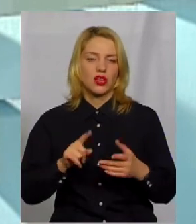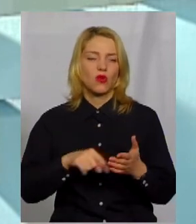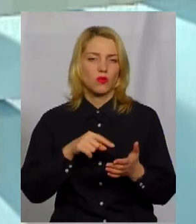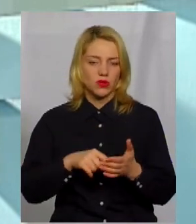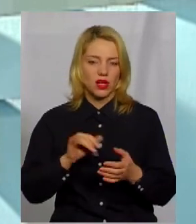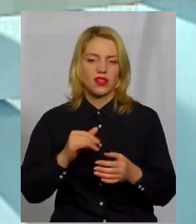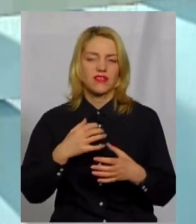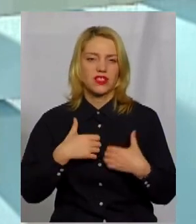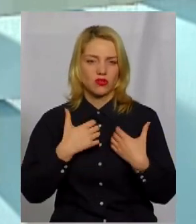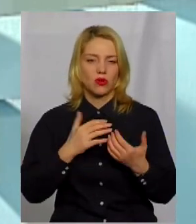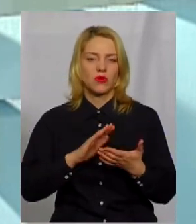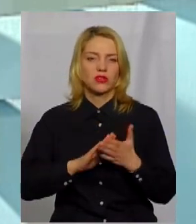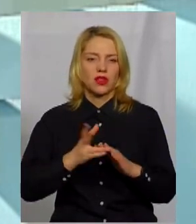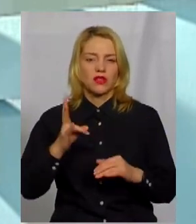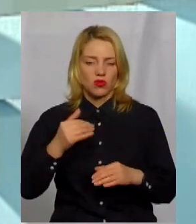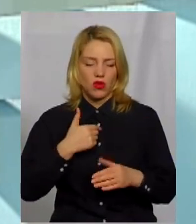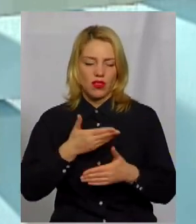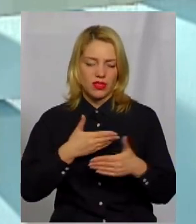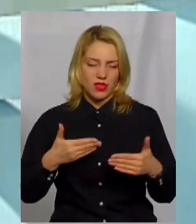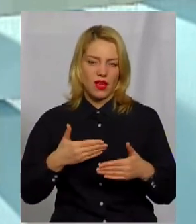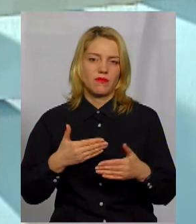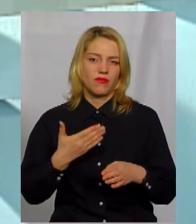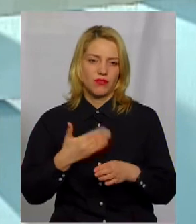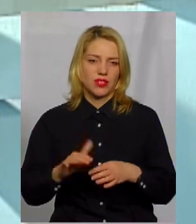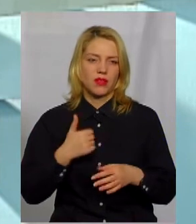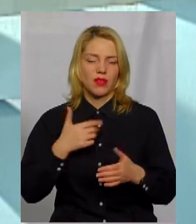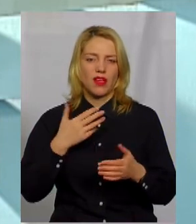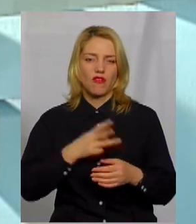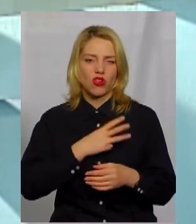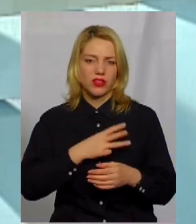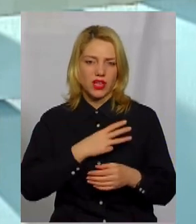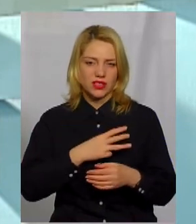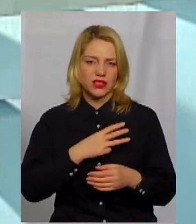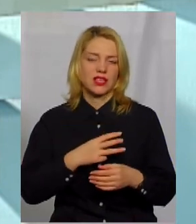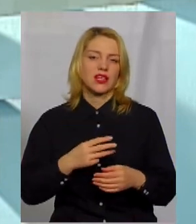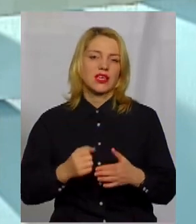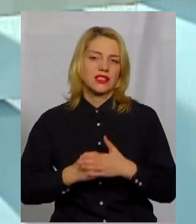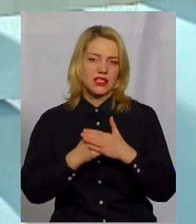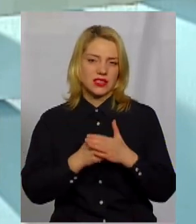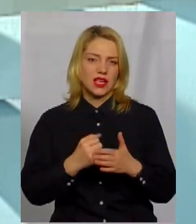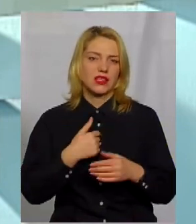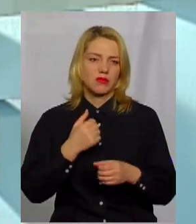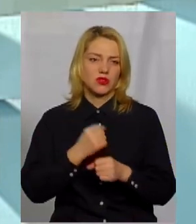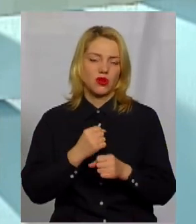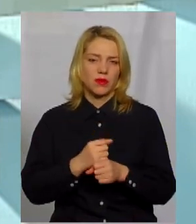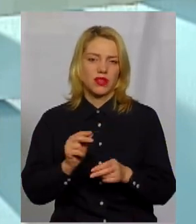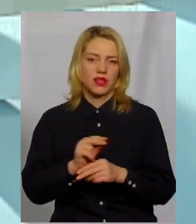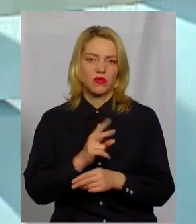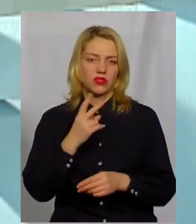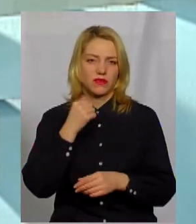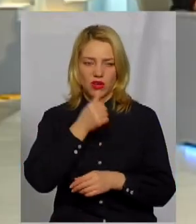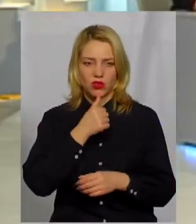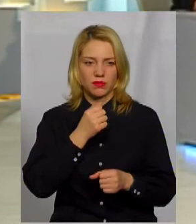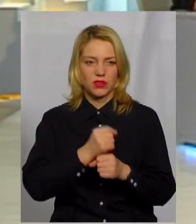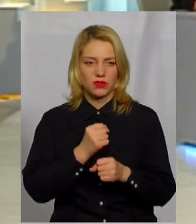стані, але нам його виділили, ми як на волонтерських засадах зробили там ремонт, і два роки прекрасно воно профункціонувало. Але